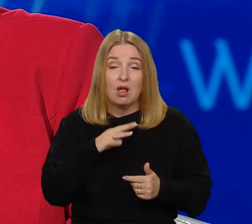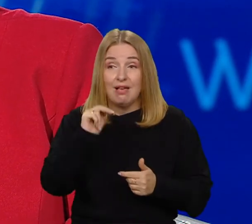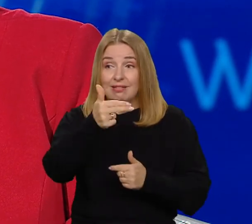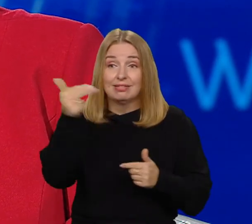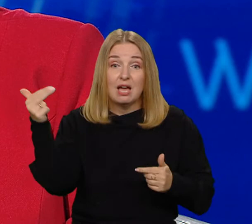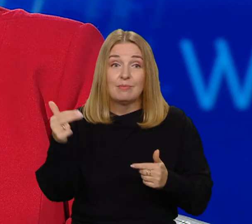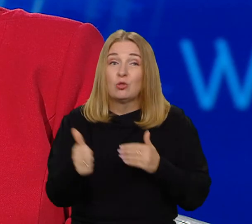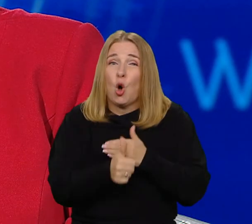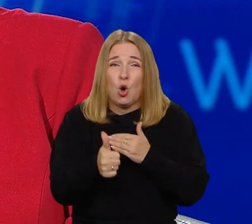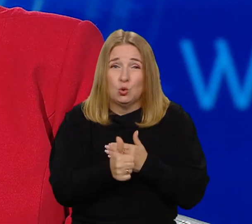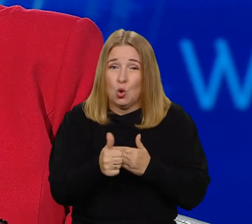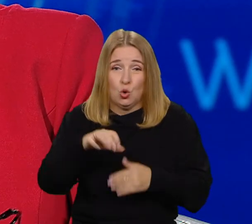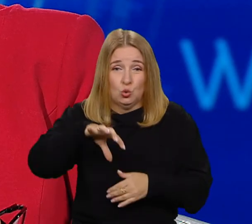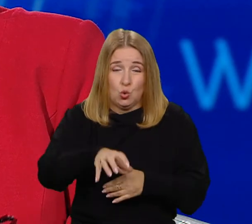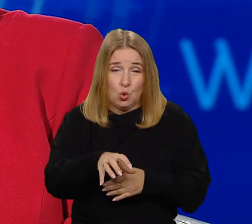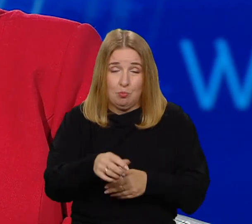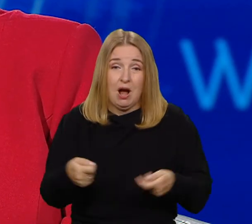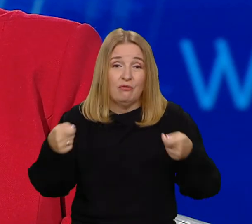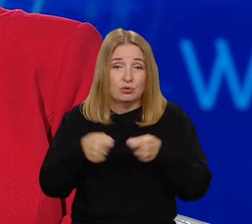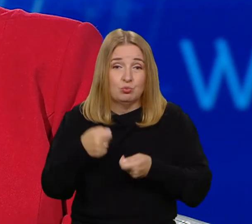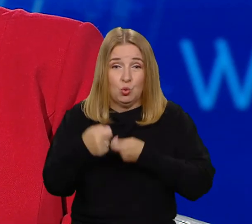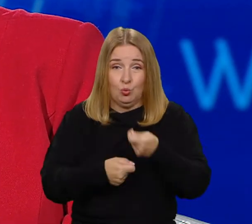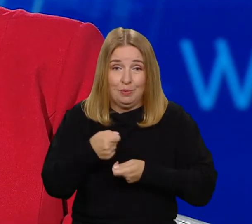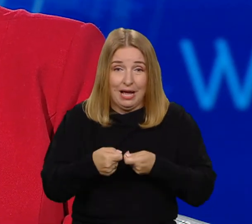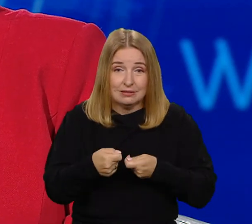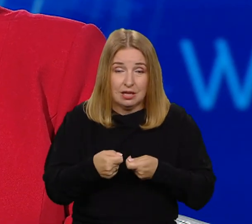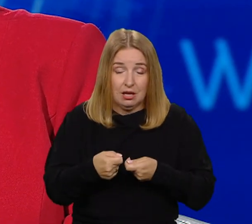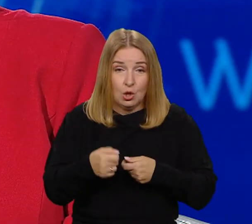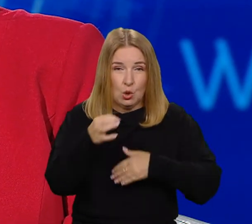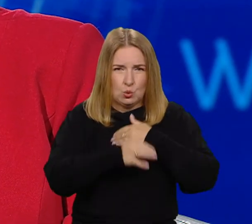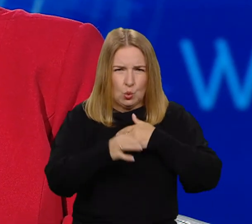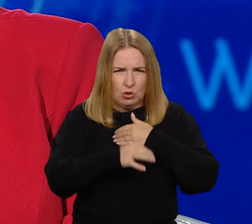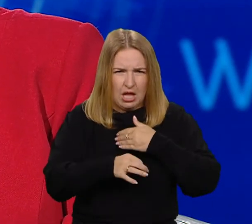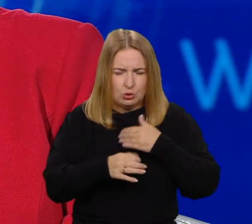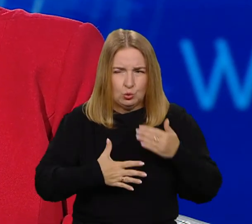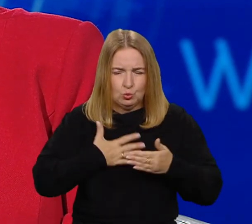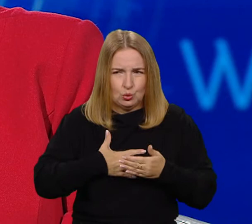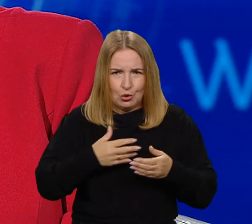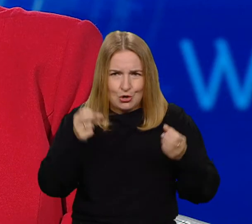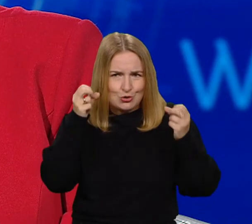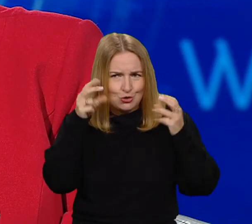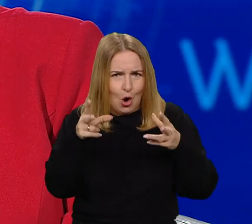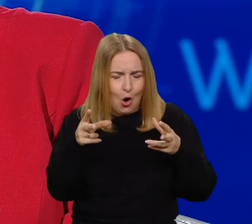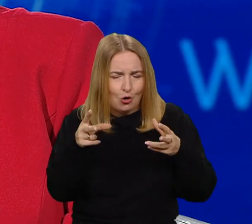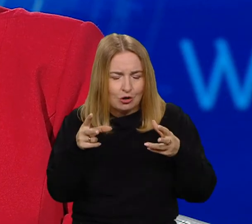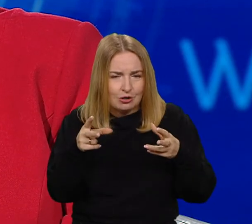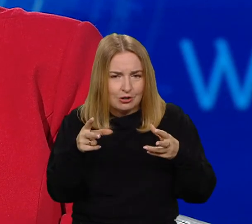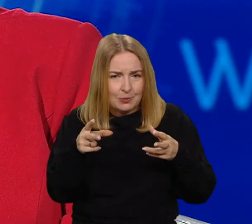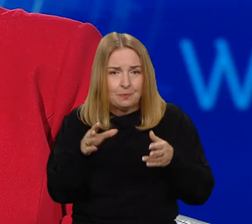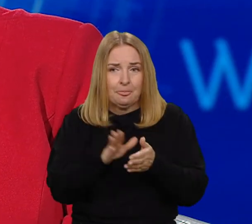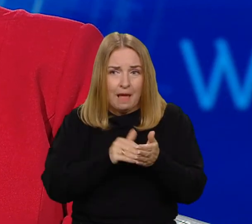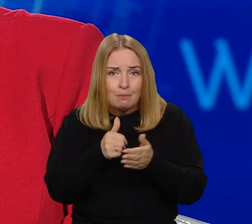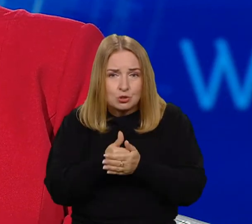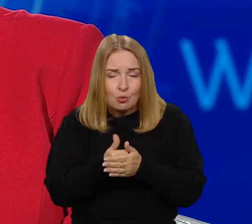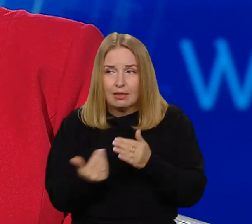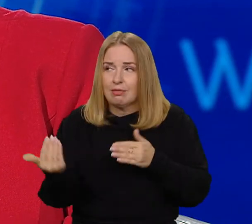wspólnoty i szok, jaki przeżywali studenci, nie waham się tego powiedzieć, przy konkluzji